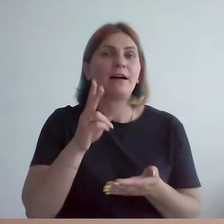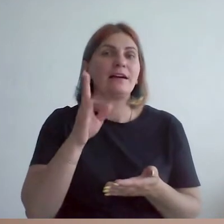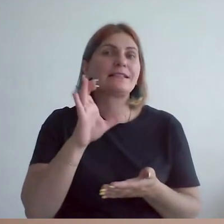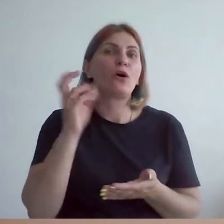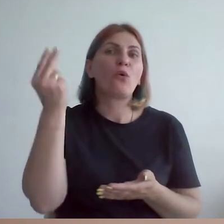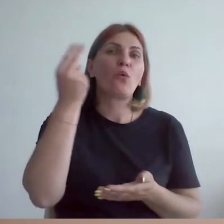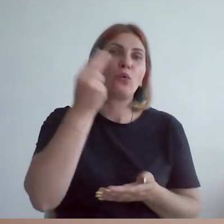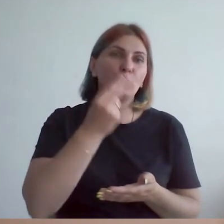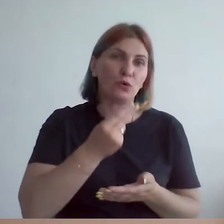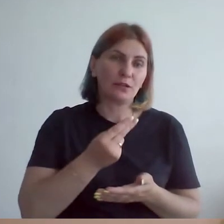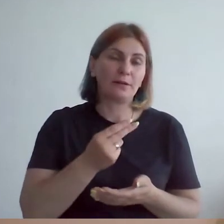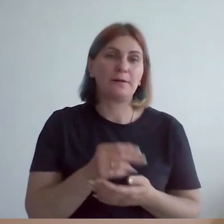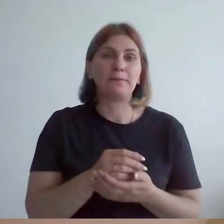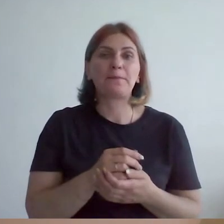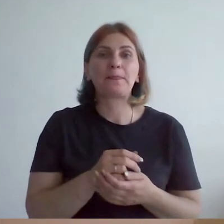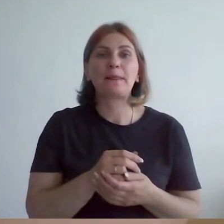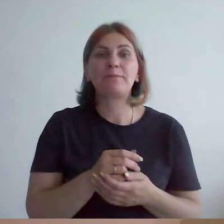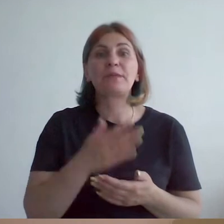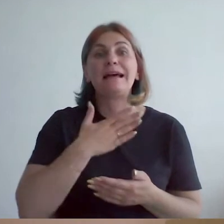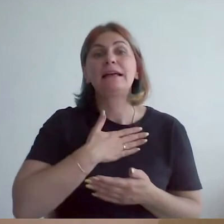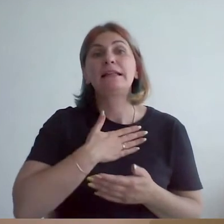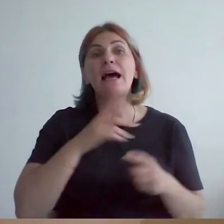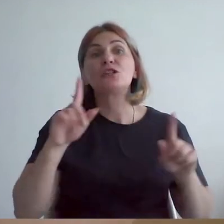Наш художник, наш музей,